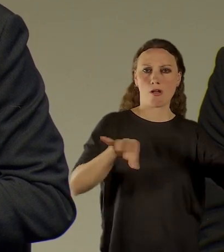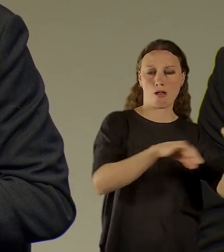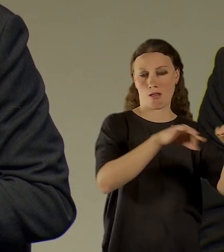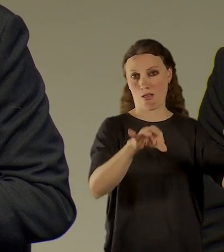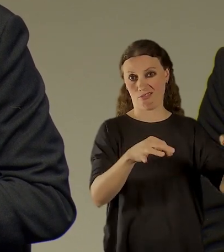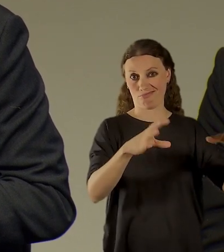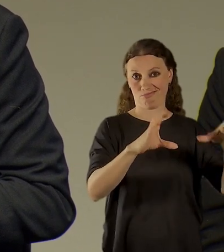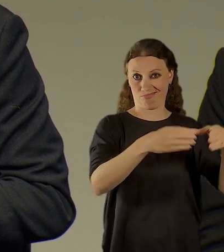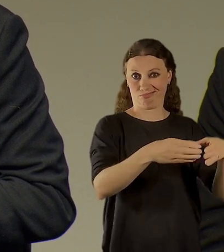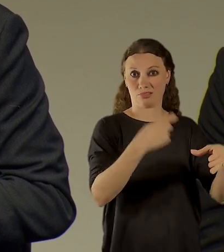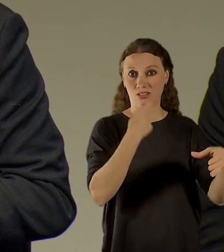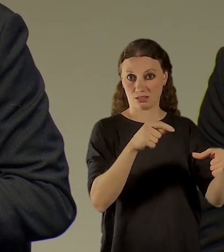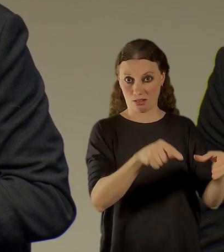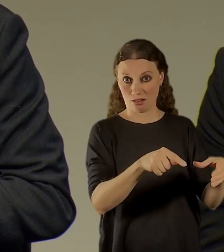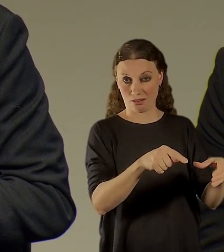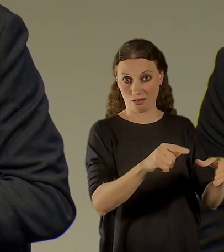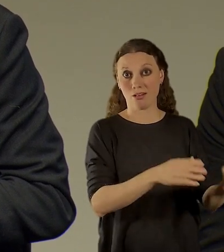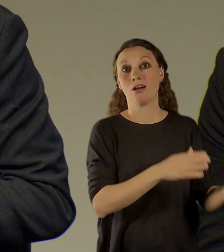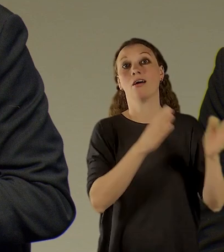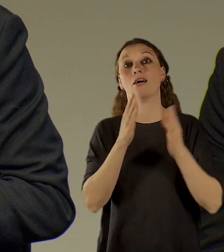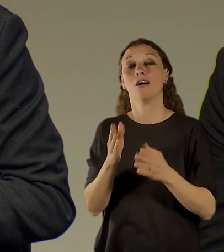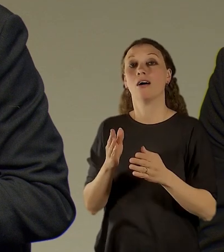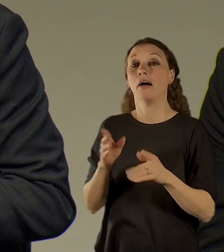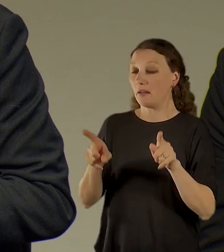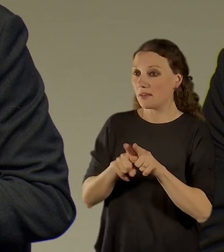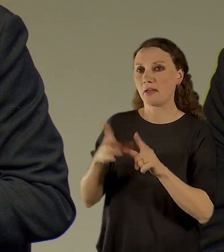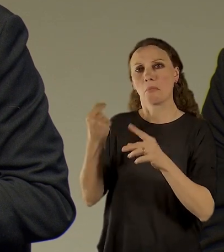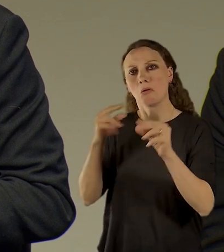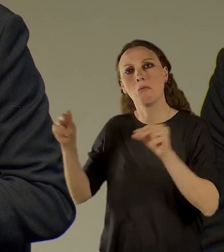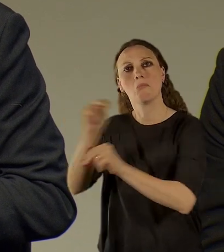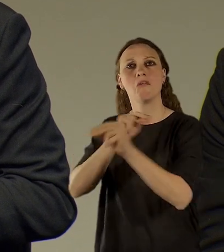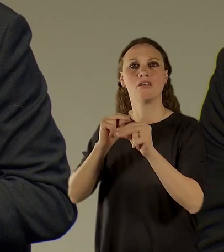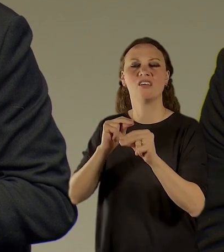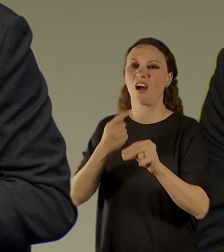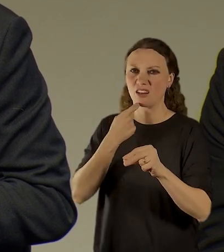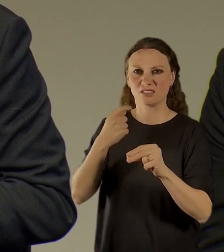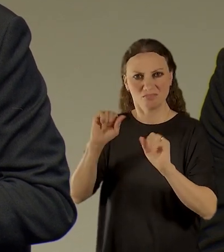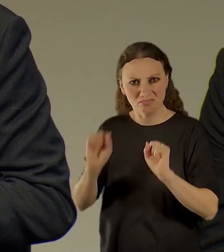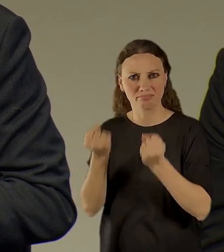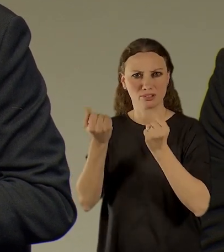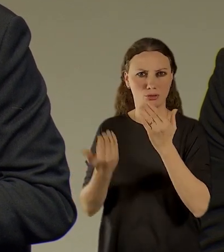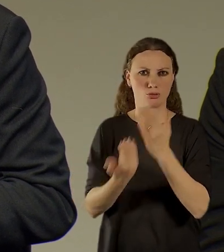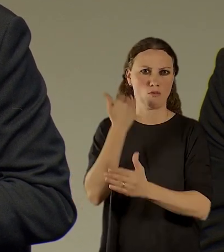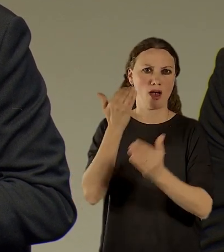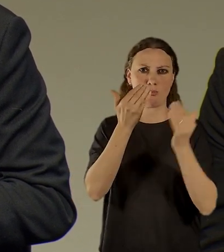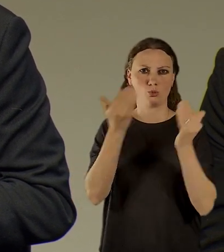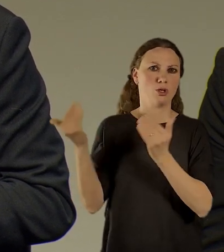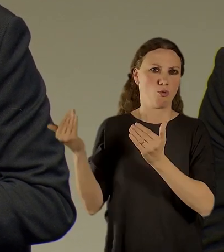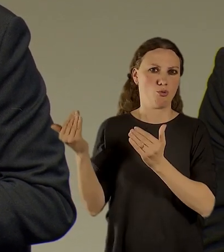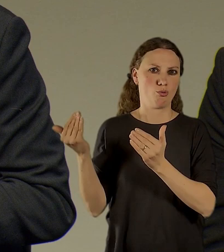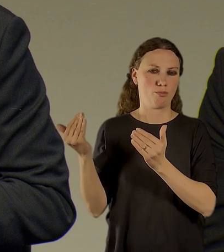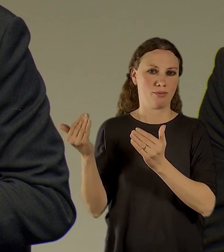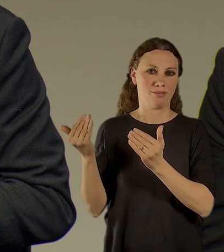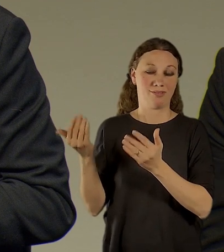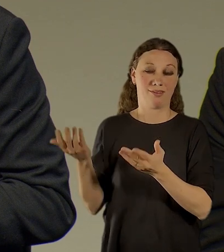něco podobného zaznívalo v souvislosti s muzeem. Samozřejmě ta inspirace prostě velkými